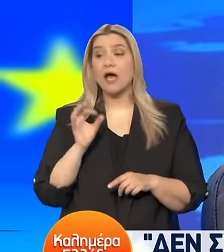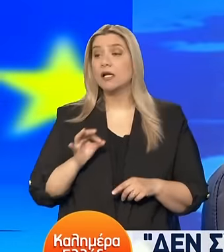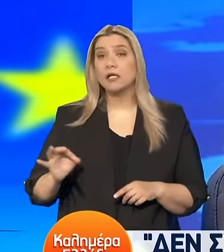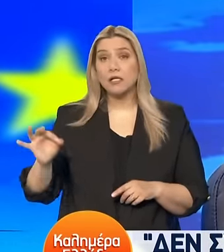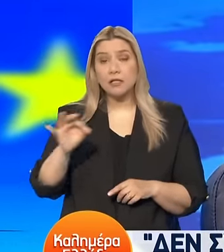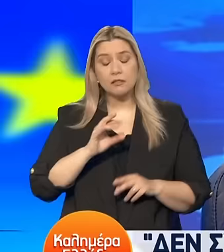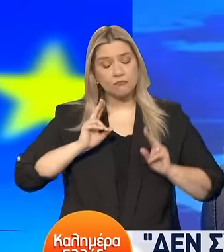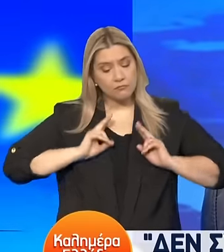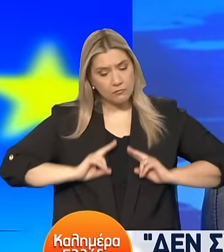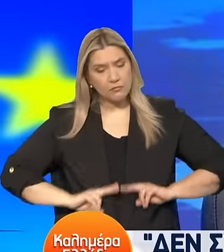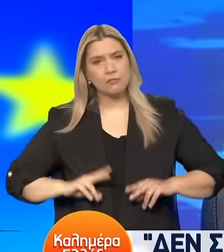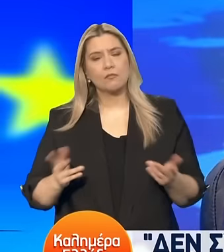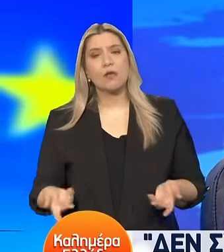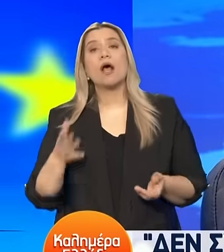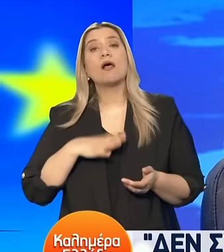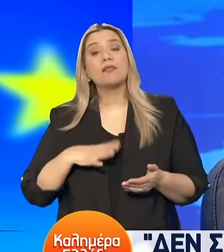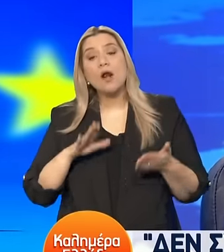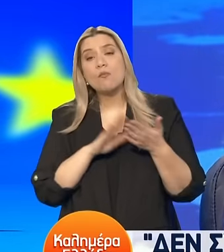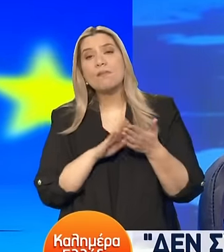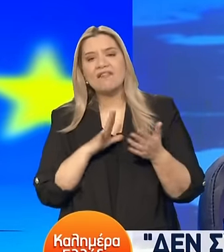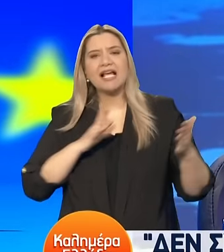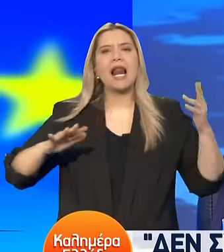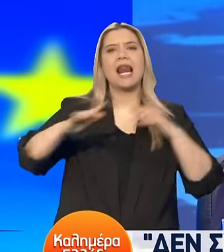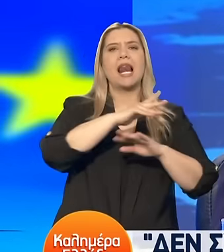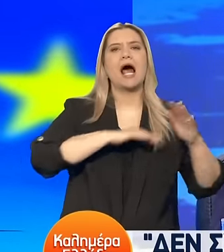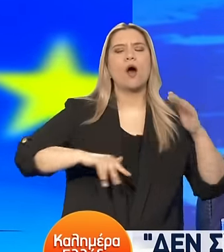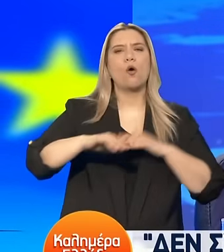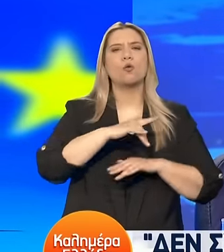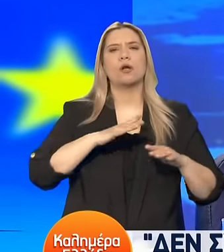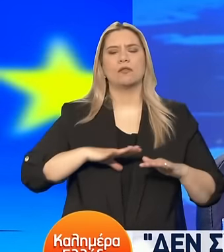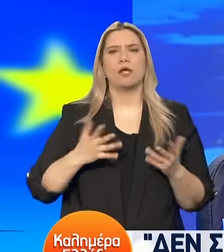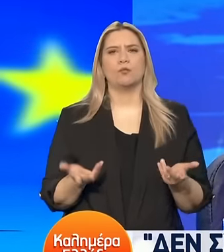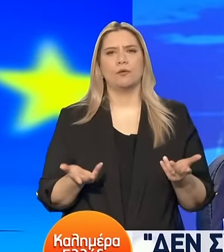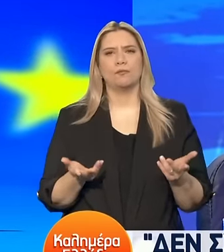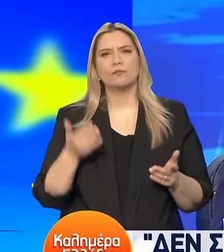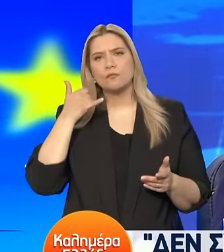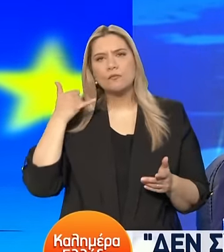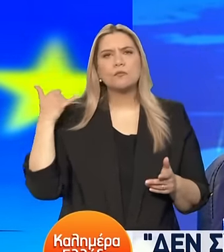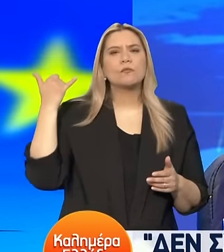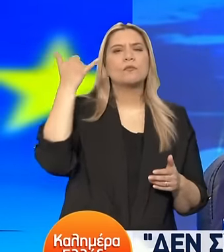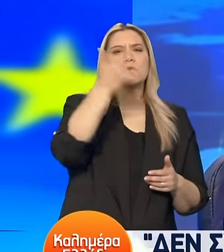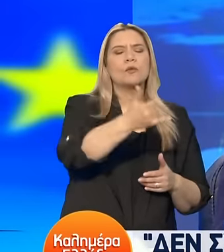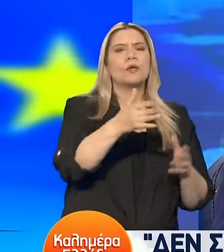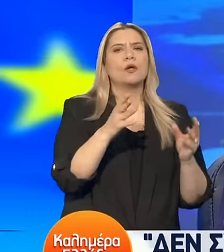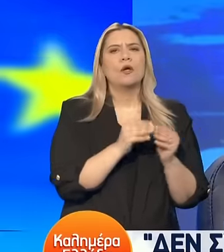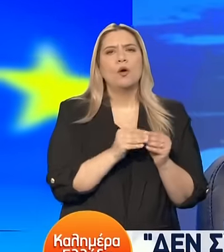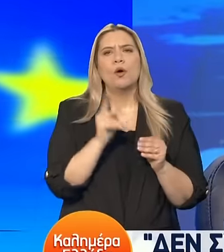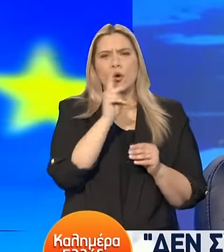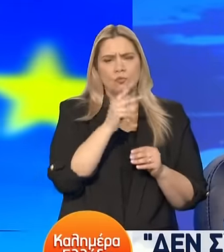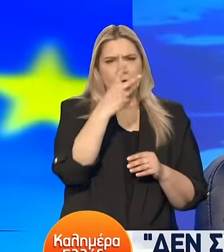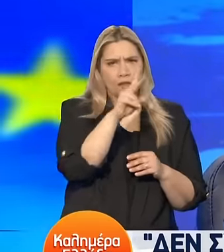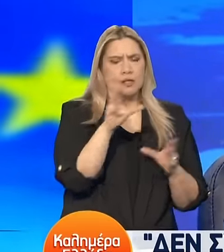ικανοποιημένοι Θέλουμε περισσότερες επαφές και μεταξύ των λαών μας Πήρα για τηλέφωνο τον Τον κόουτς Αταμάν Να τον συγχαρώ